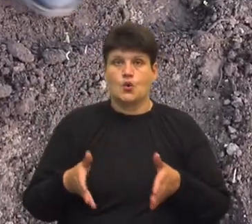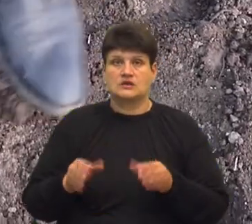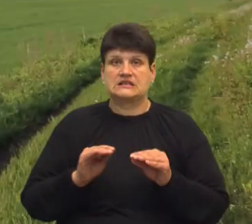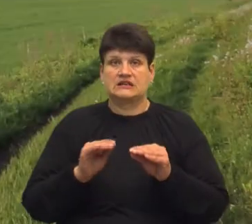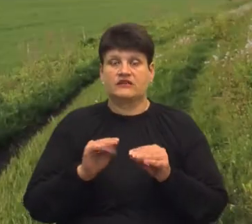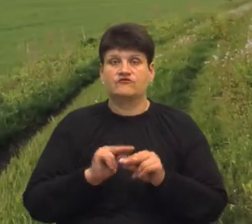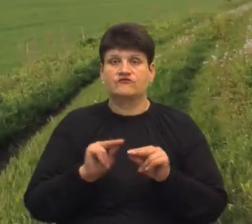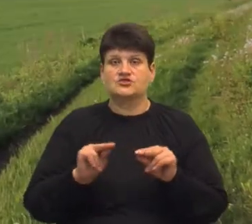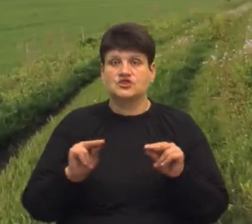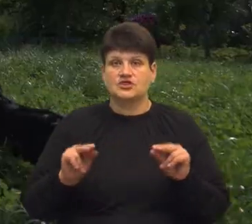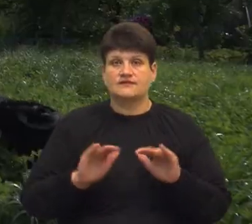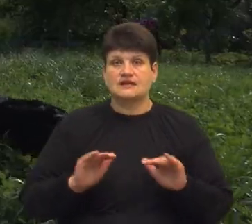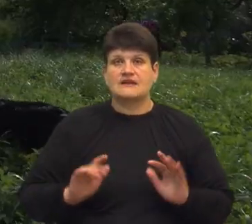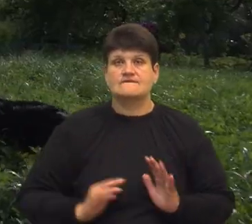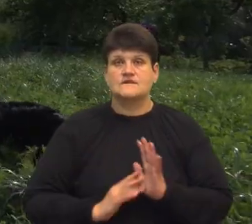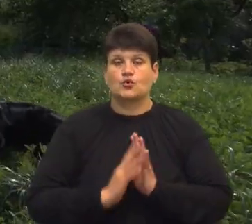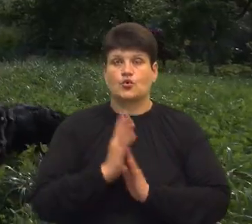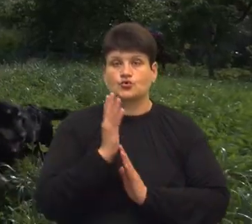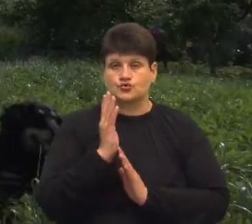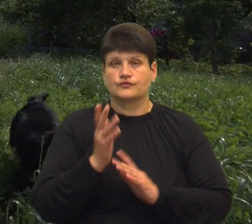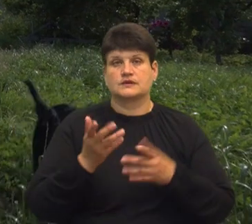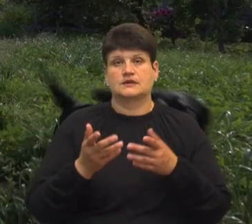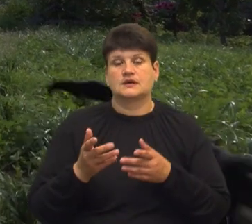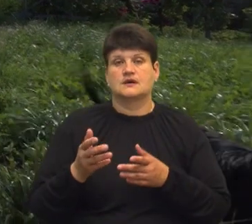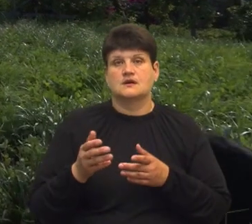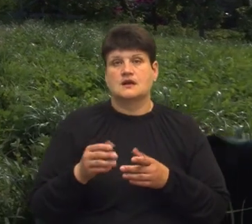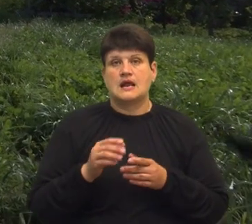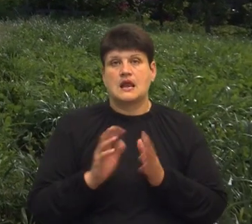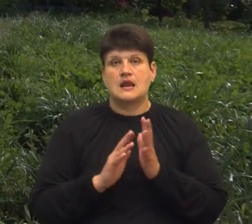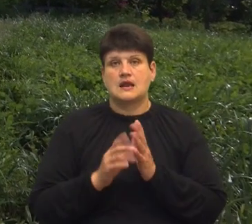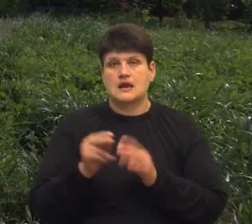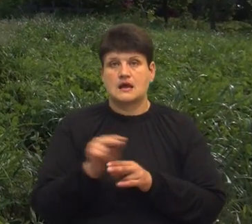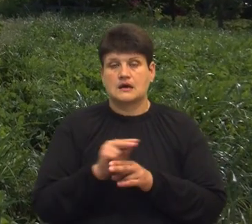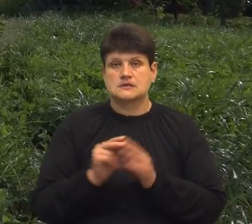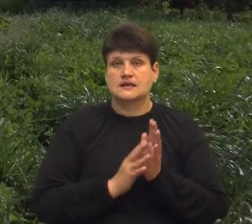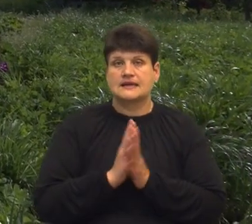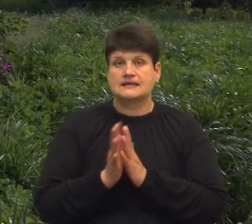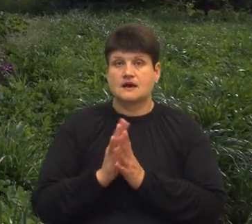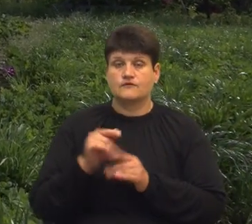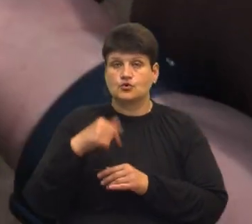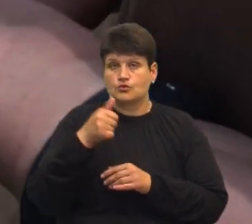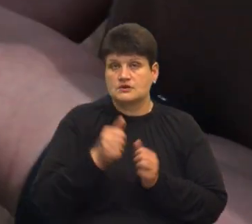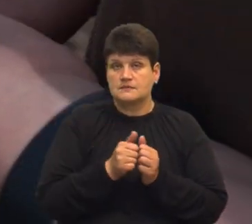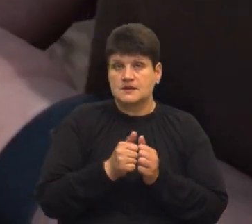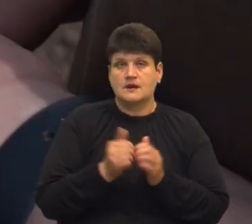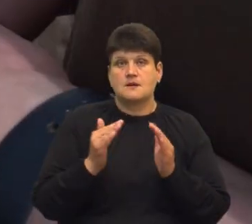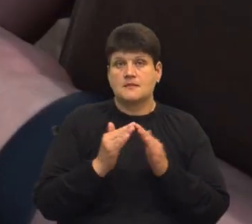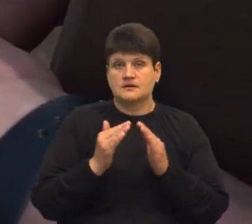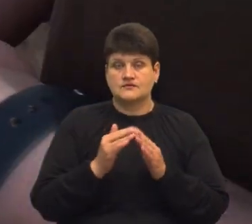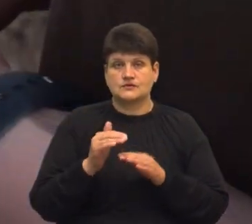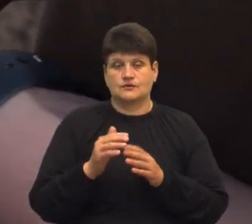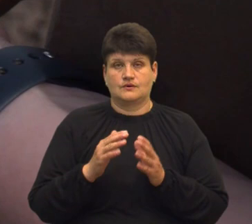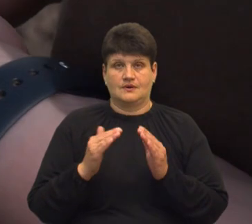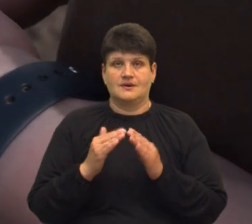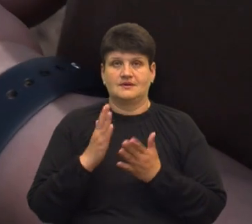овочі та лікарські трави. Займався городиною і вдома. Цьогоріч біля батьківської хати зійшов перший урожай